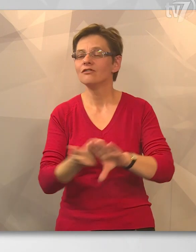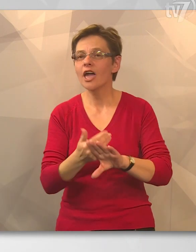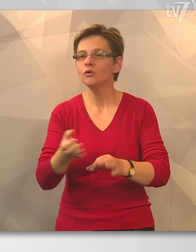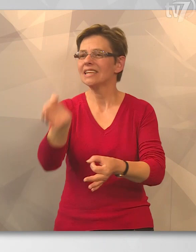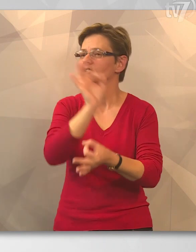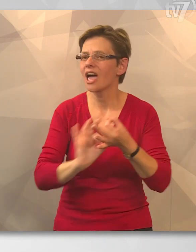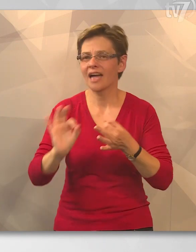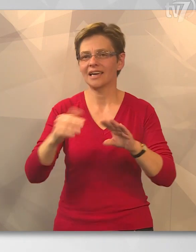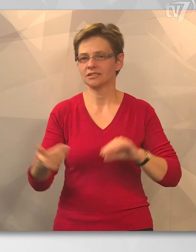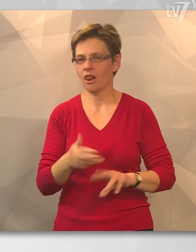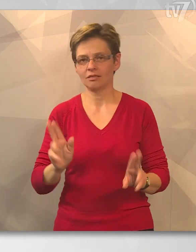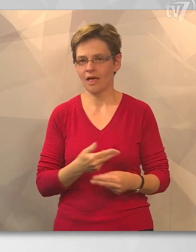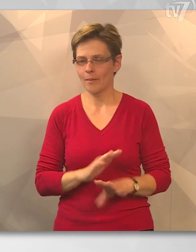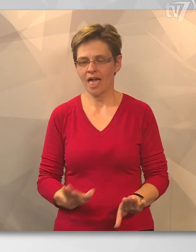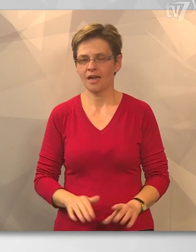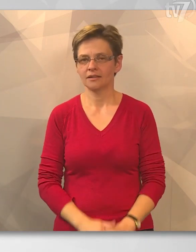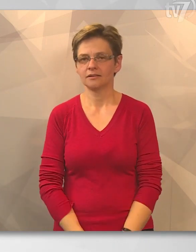a felújítás teljes idejére.